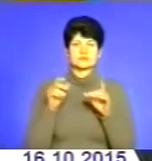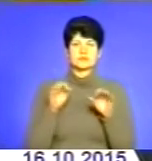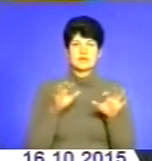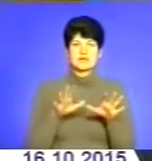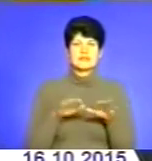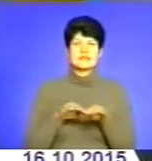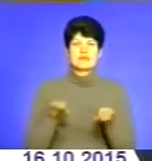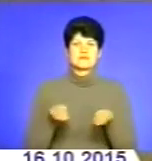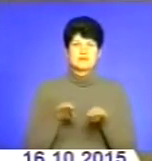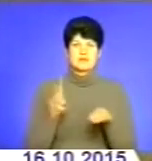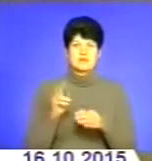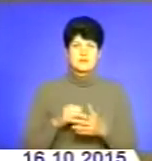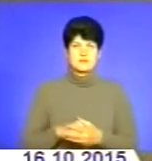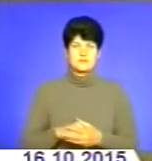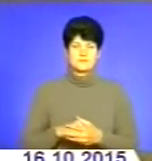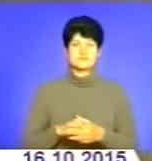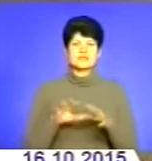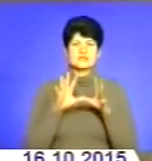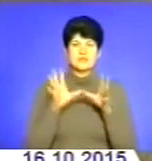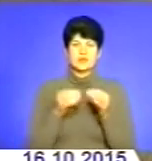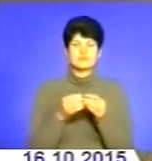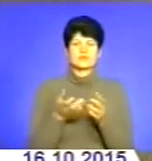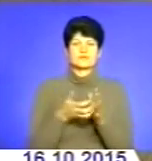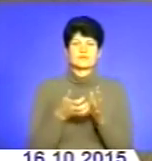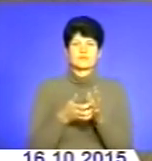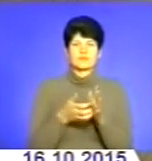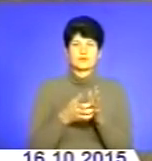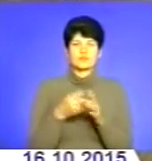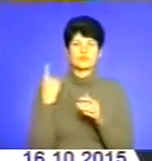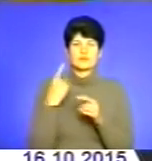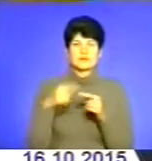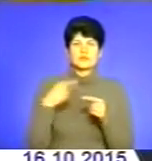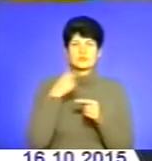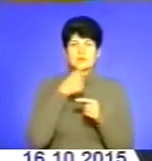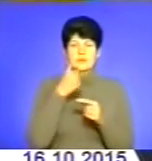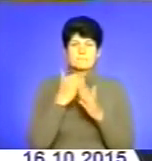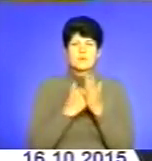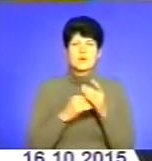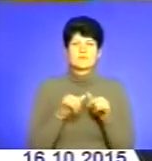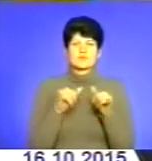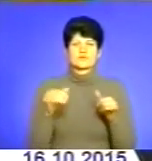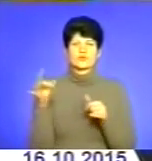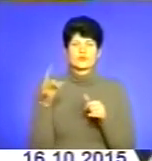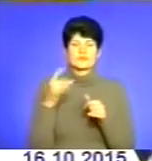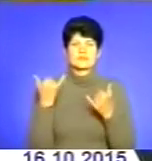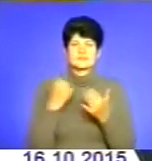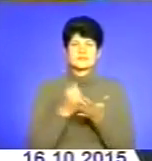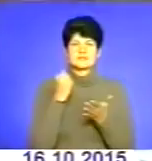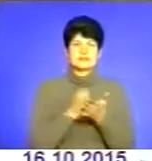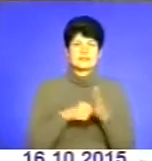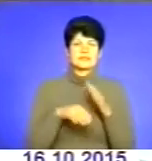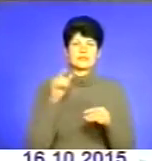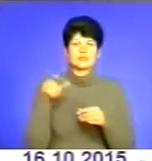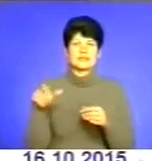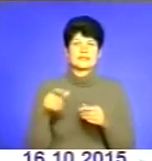висловальний канал. Загалом, через відсутність в країна наступний рік, програми розвитку регіону, яку досі не затвердили депутати на сесії